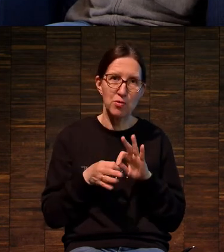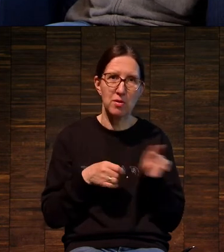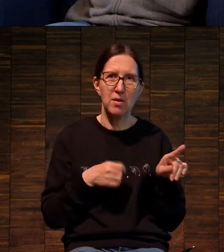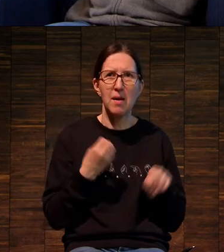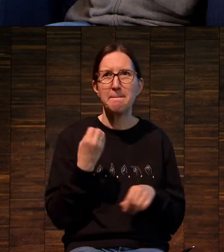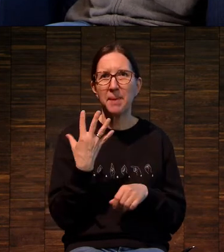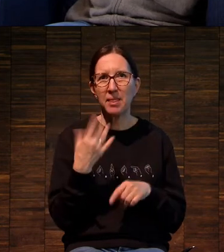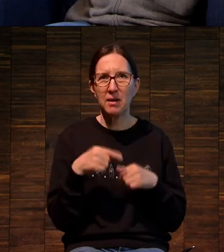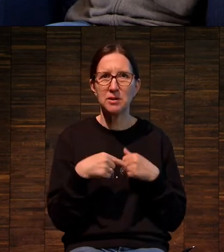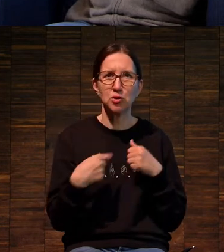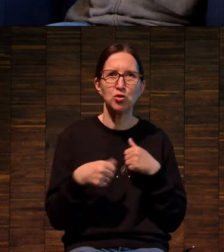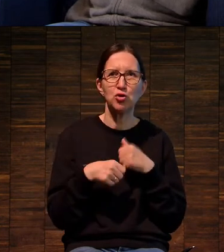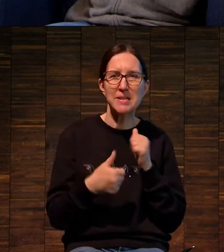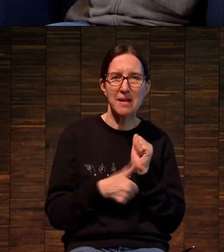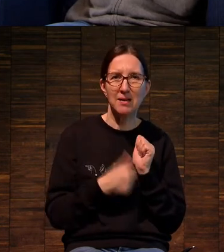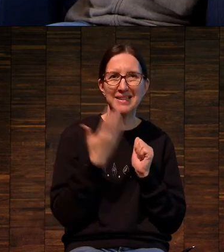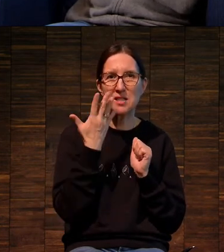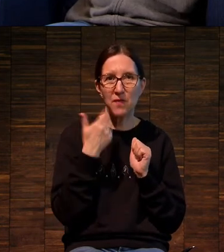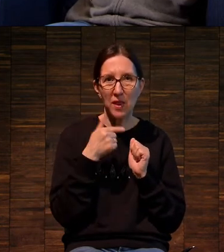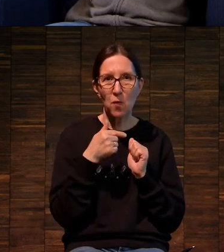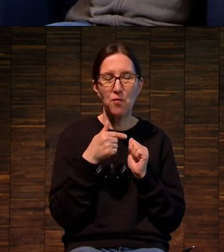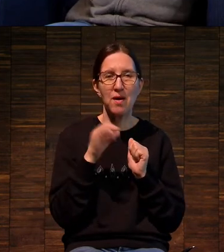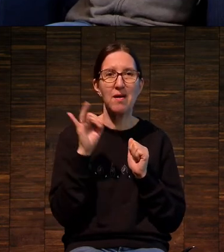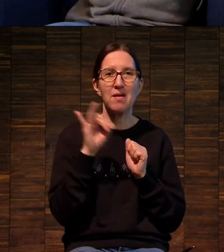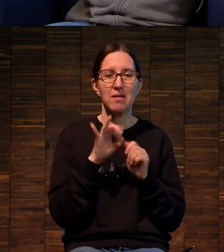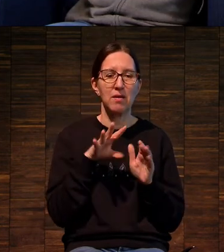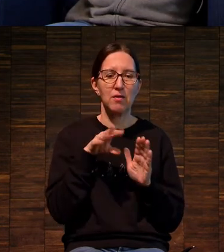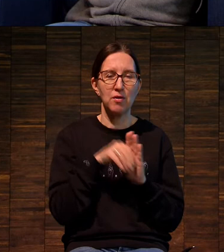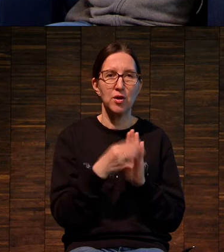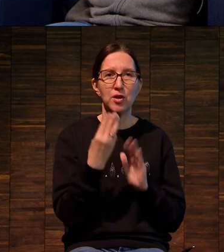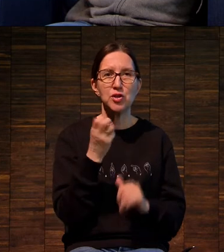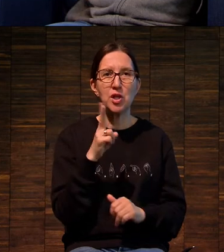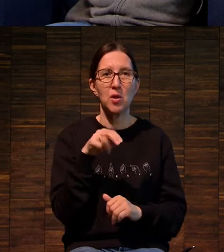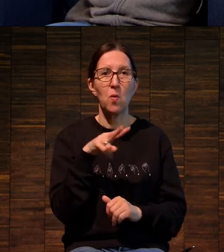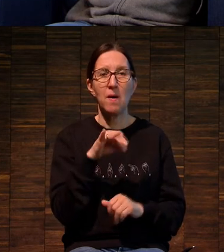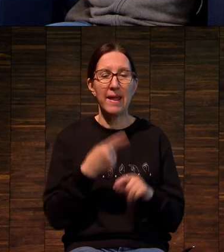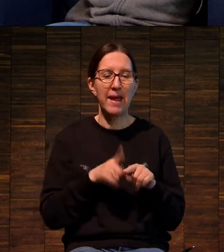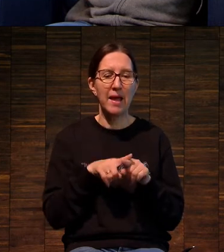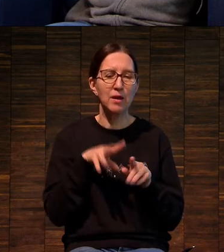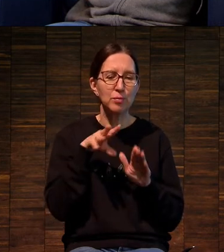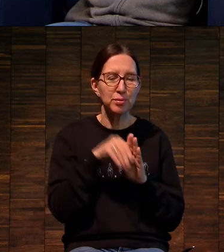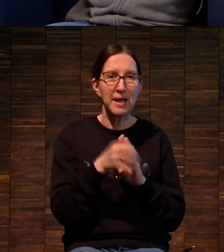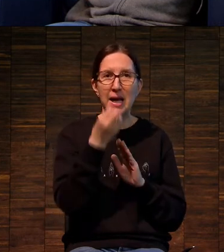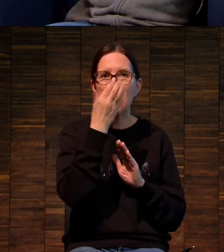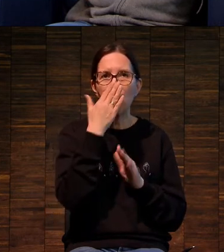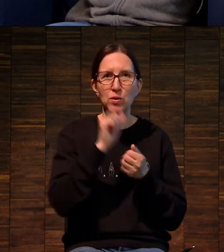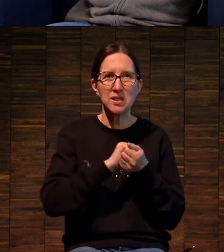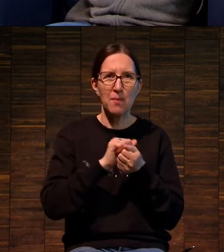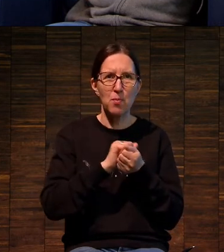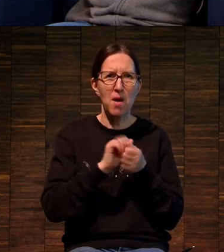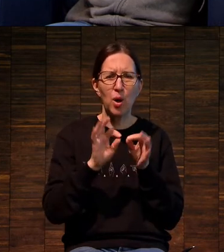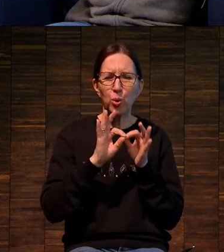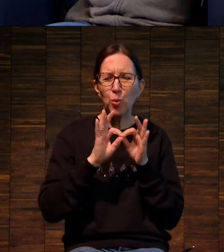15 или 16 цветов. Вклейка шинколи — это вклейка тонкой японской бумаги.